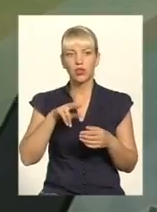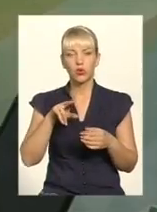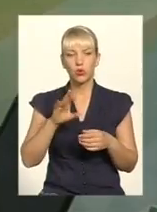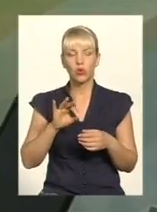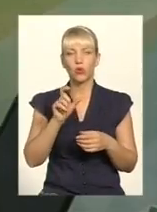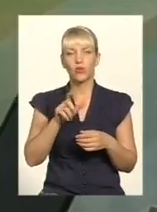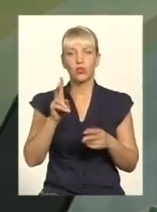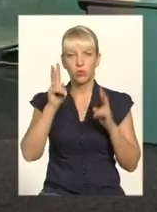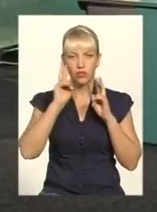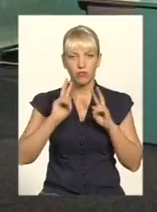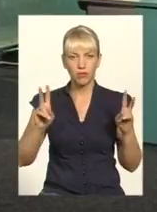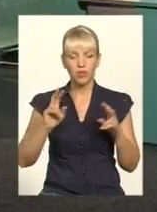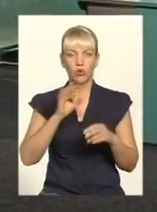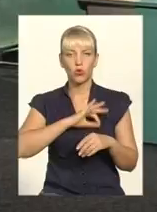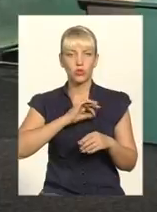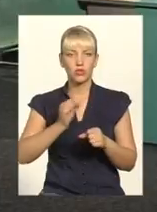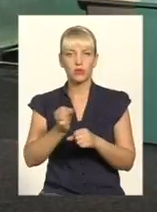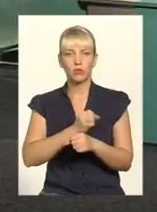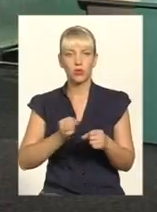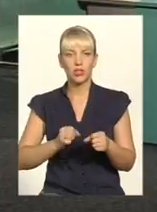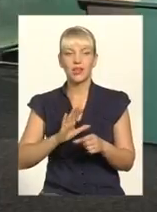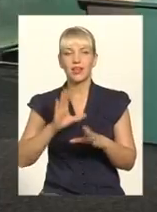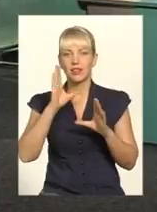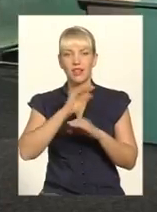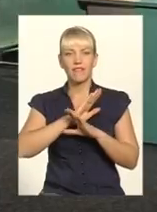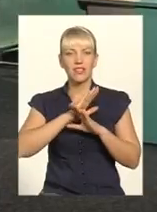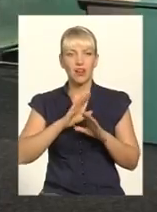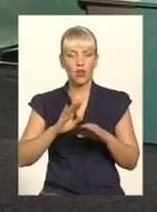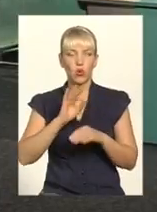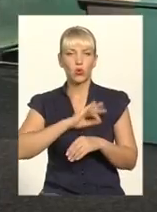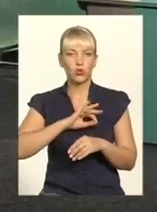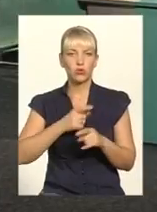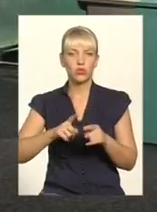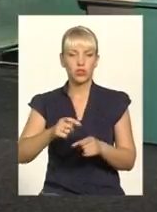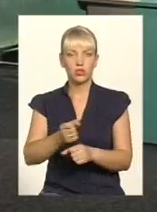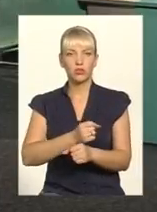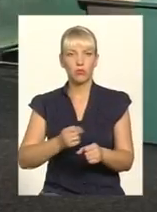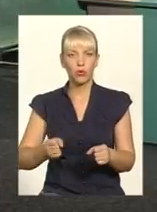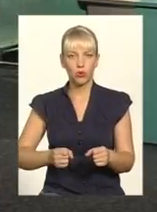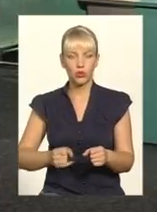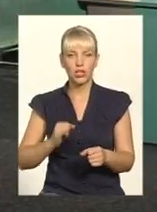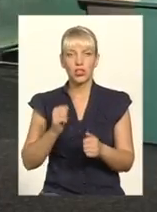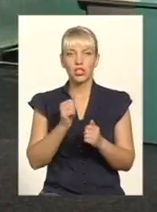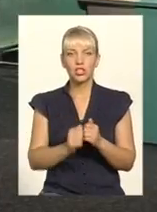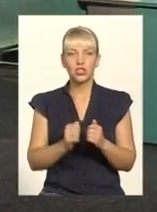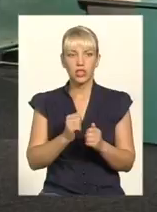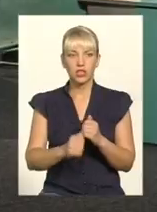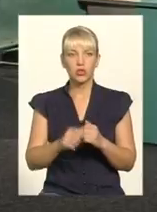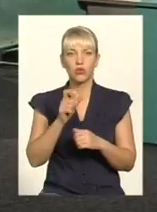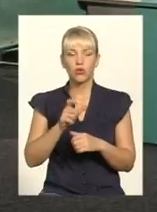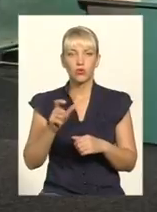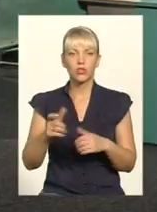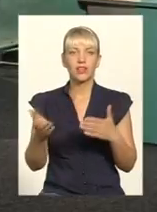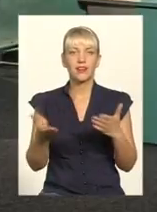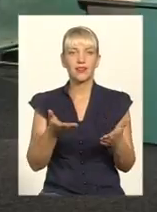користуватися і невдало нею користуються. І дуже часто люди, які